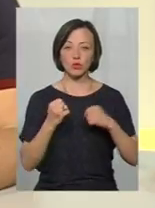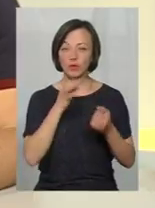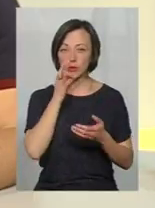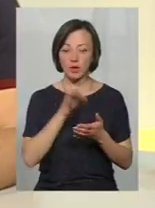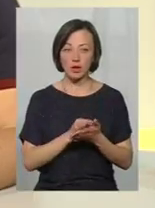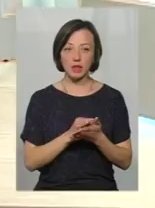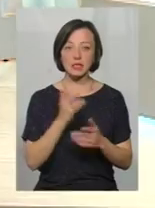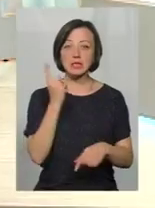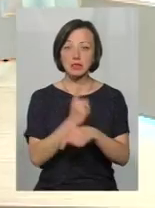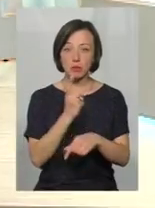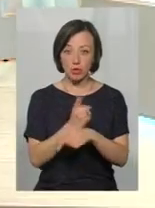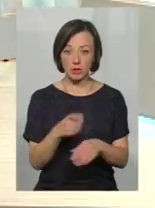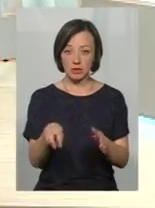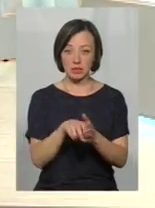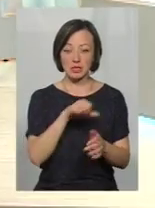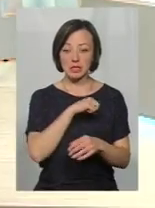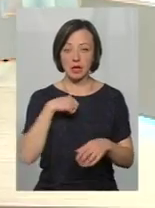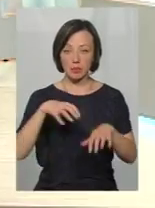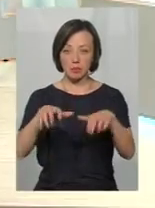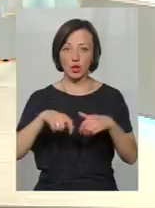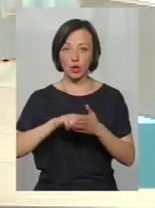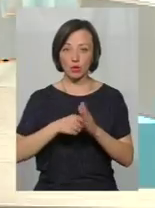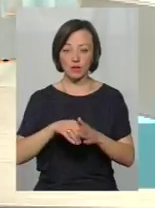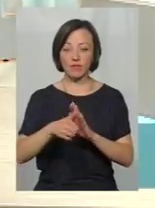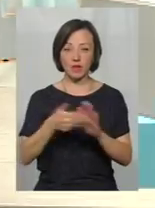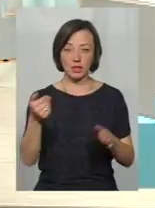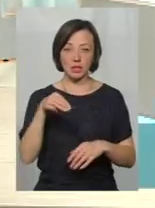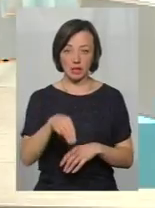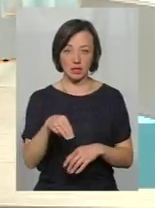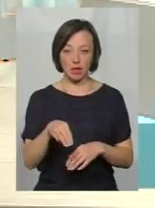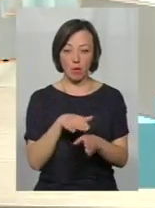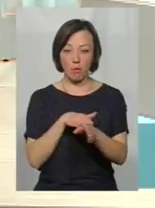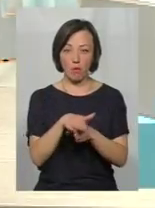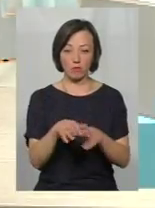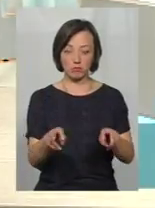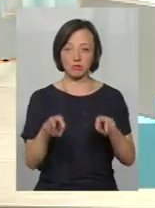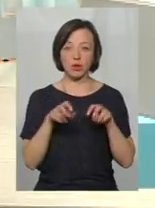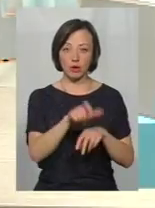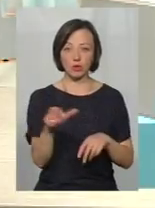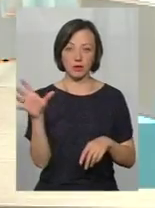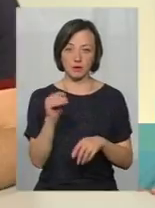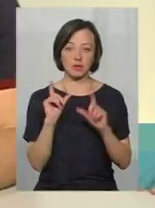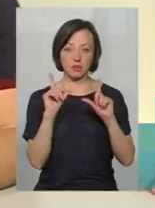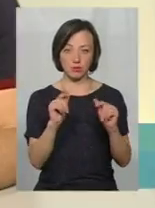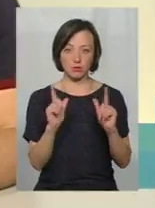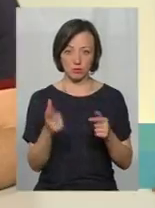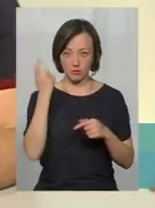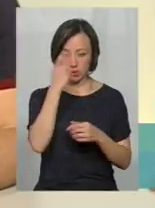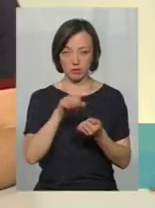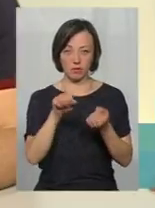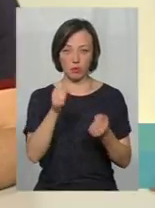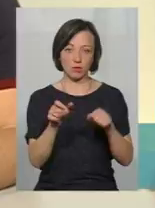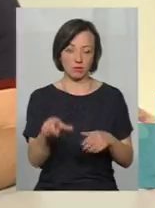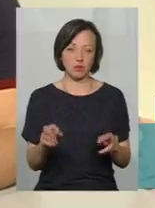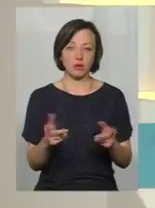відповідальність. Заборонимо їхати, сам забери ключі, викличи таксі. А повна машина людей, і всі їдуть, і це нормально, вони так